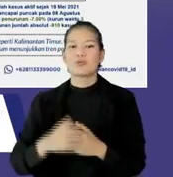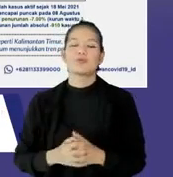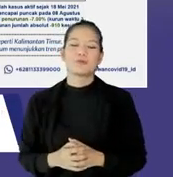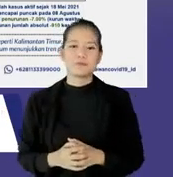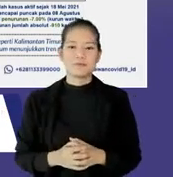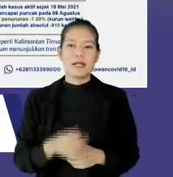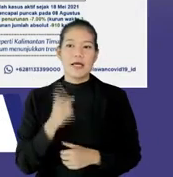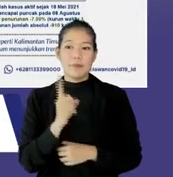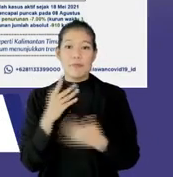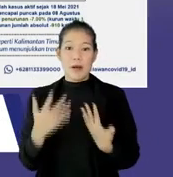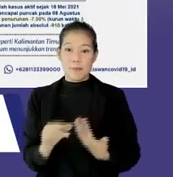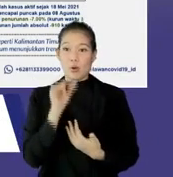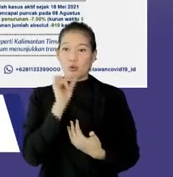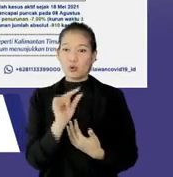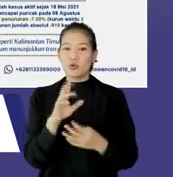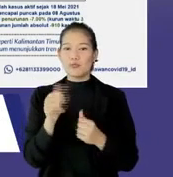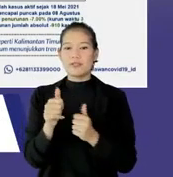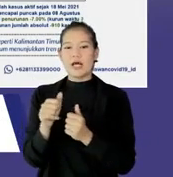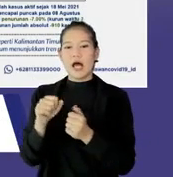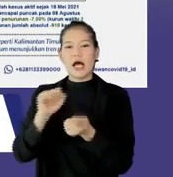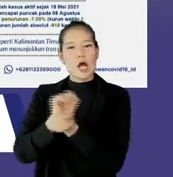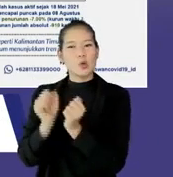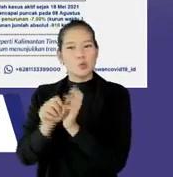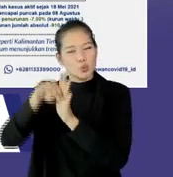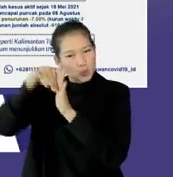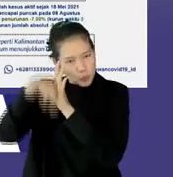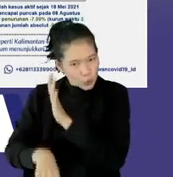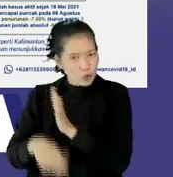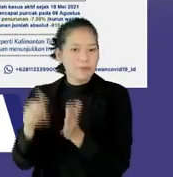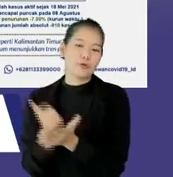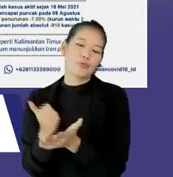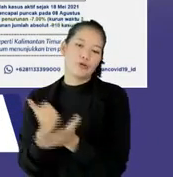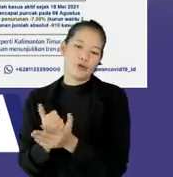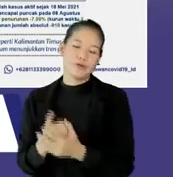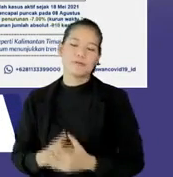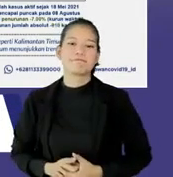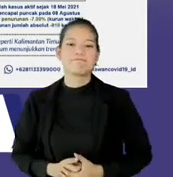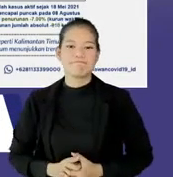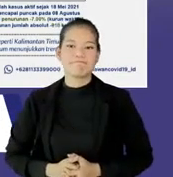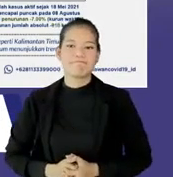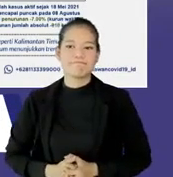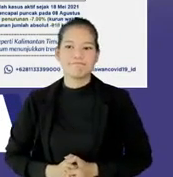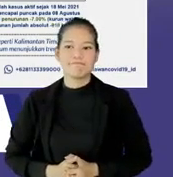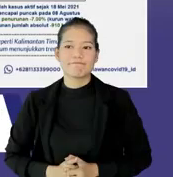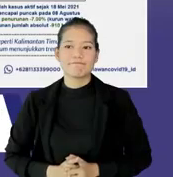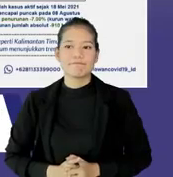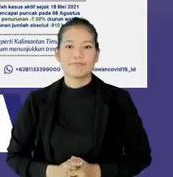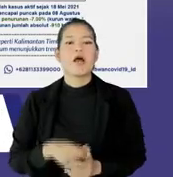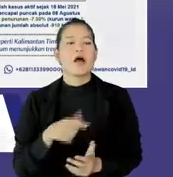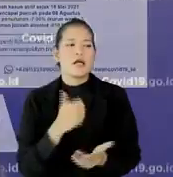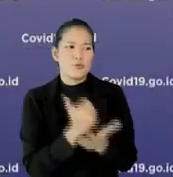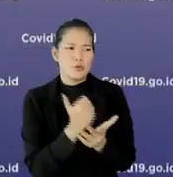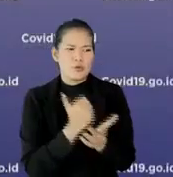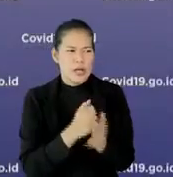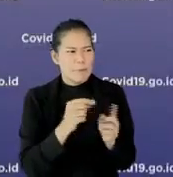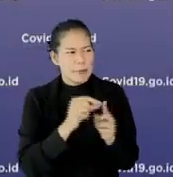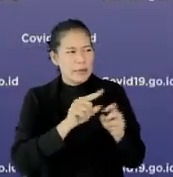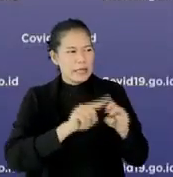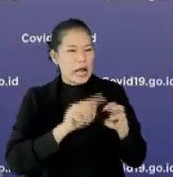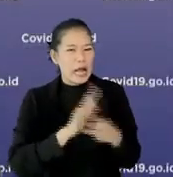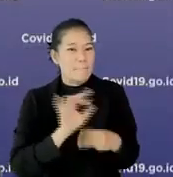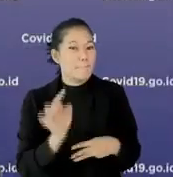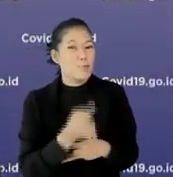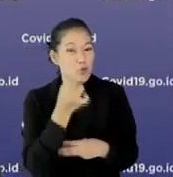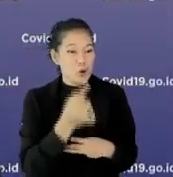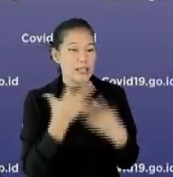gitu keputusannya. Karena agar bisa lebih signifikan, dan tidak terjadi, sudah turun, dia melonjak kembali. Iya, pada dasarnya juga PPKM-nya kan,